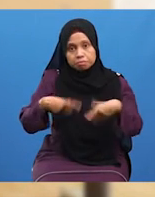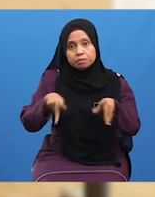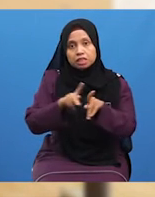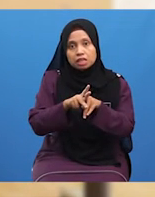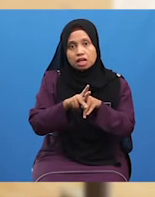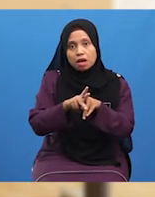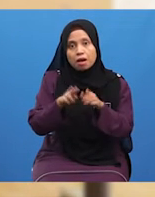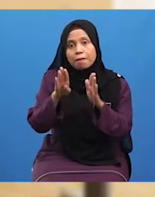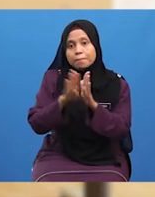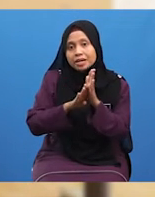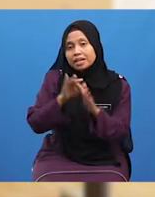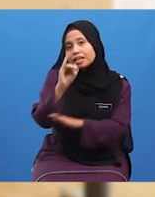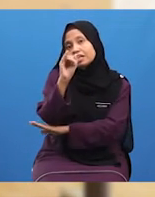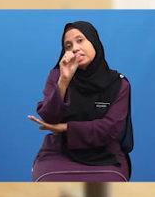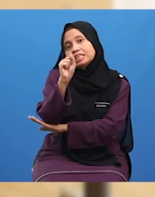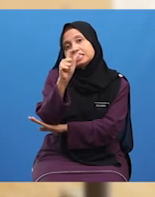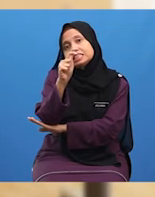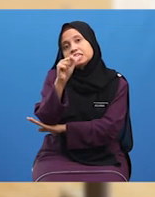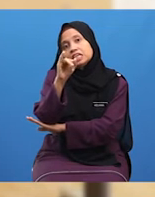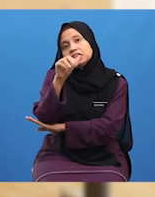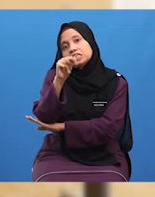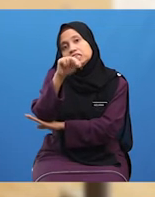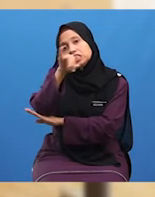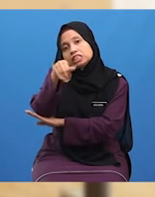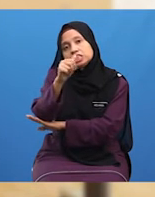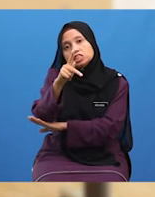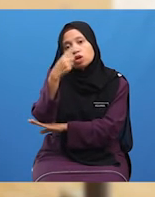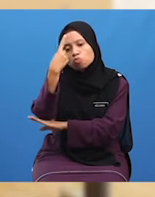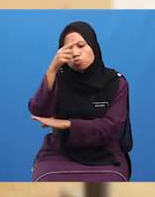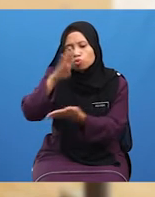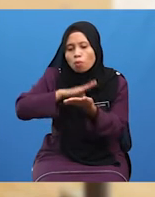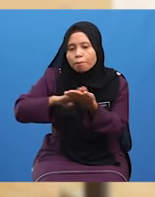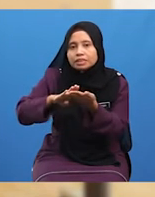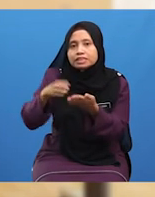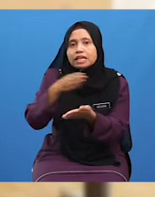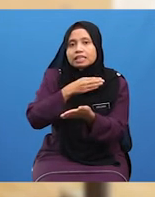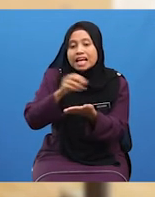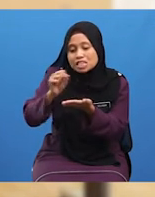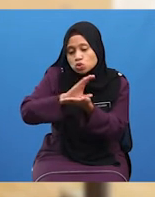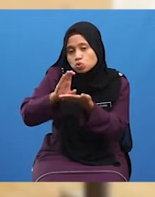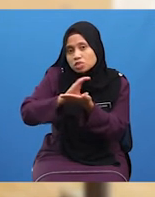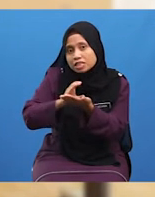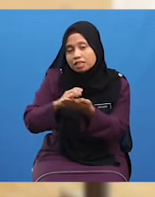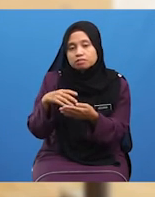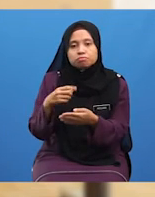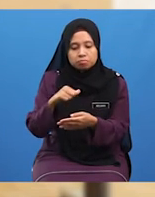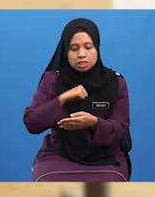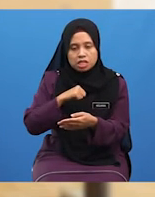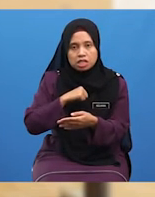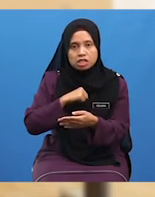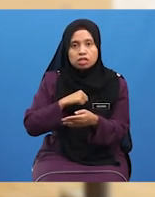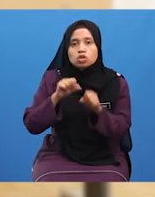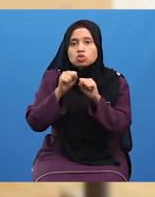Beristinjak Adalah Untuk Membersihkan Dan Menyucikan Diri kita